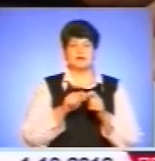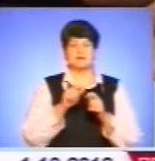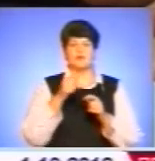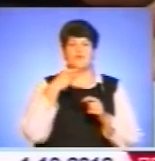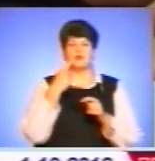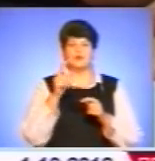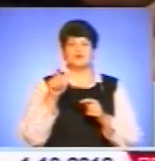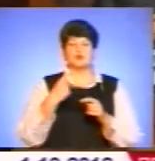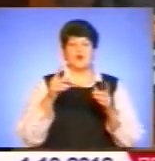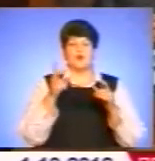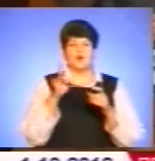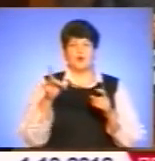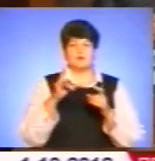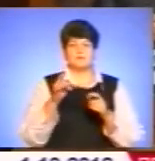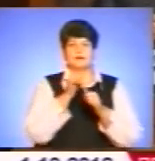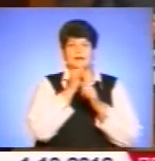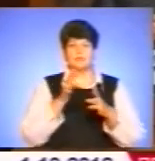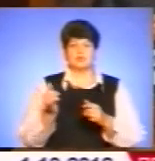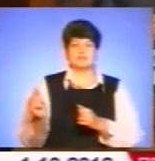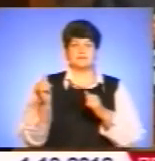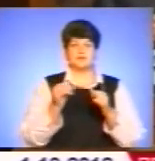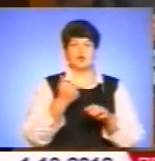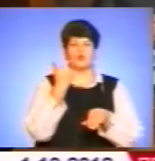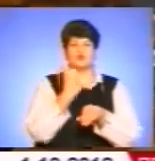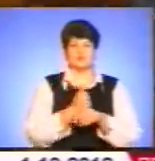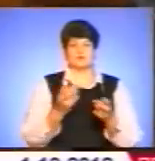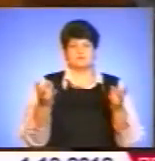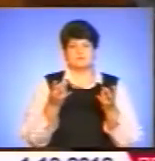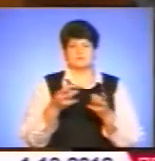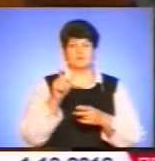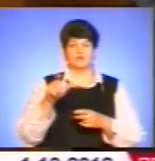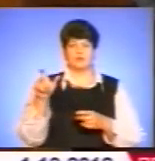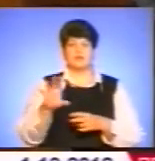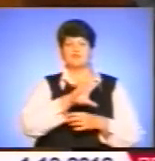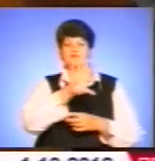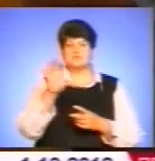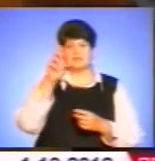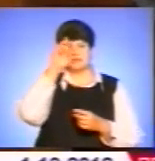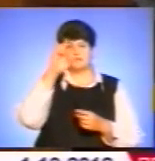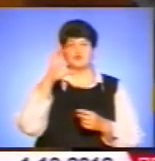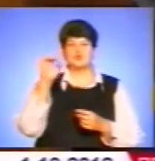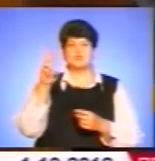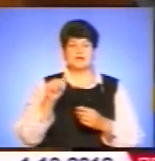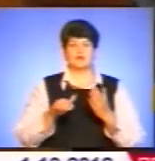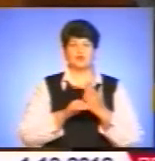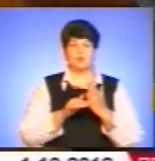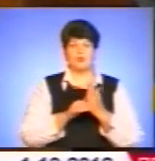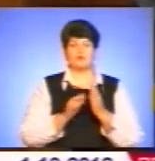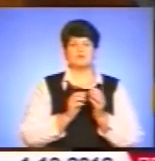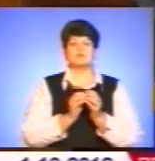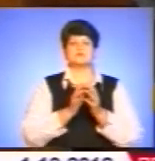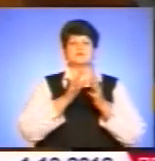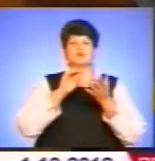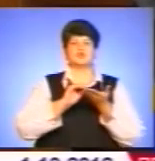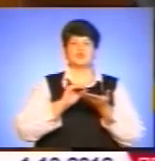розмір прожиткового мінімуму не може забезпечити основних потреб людини. Всі державні соціальні допомоги зростають з 1 липня, особливо вони